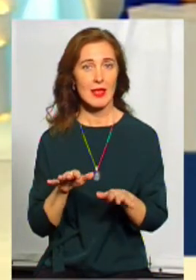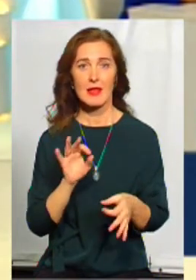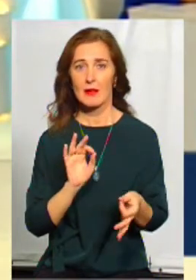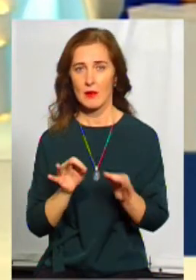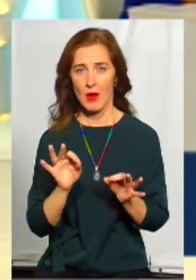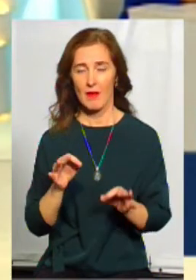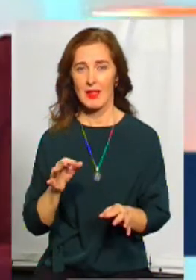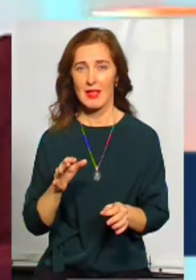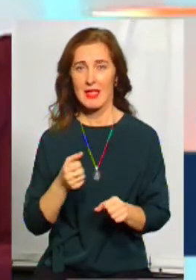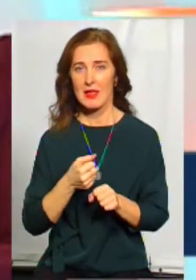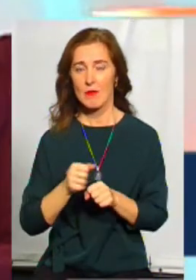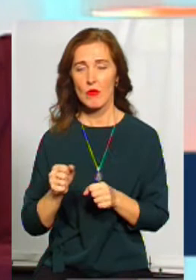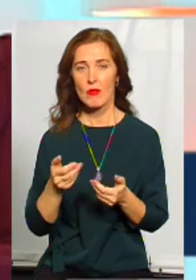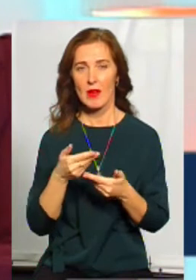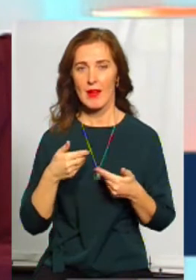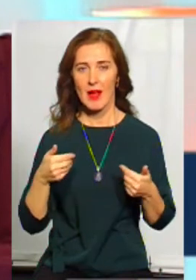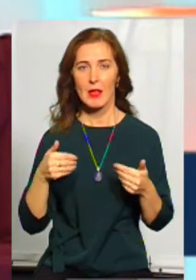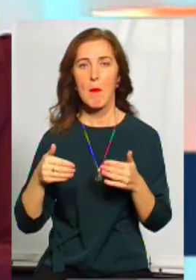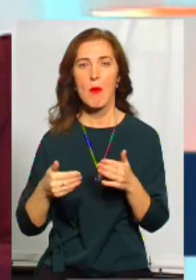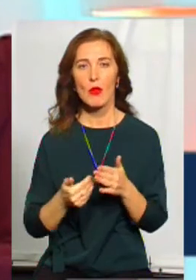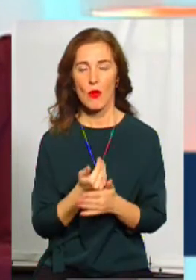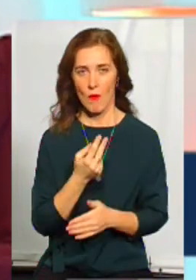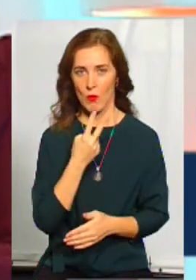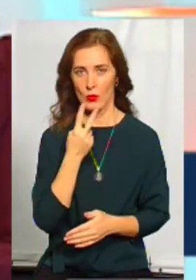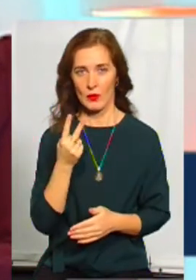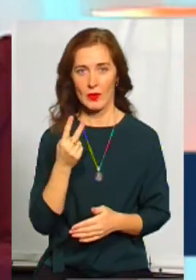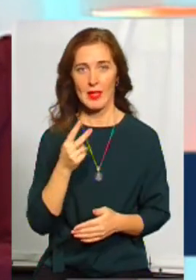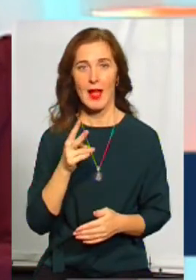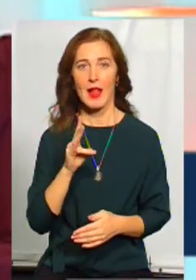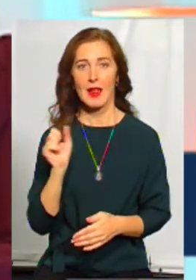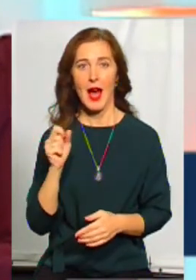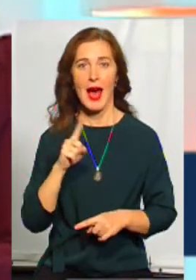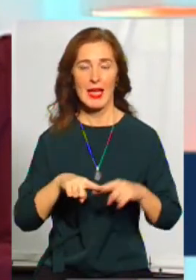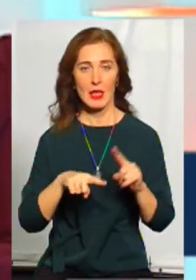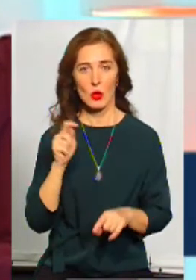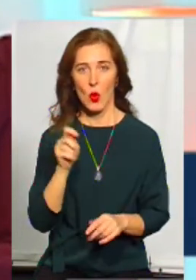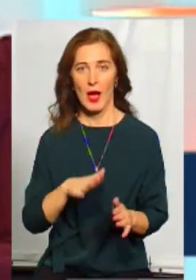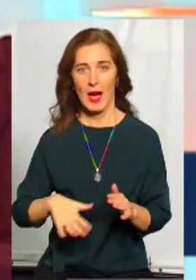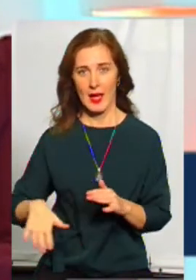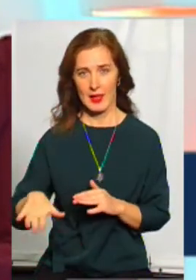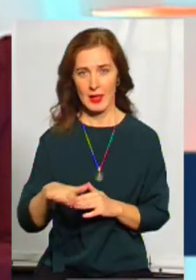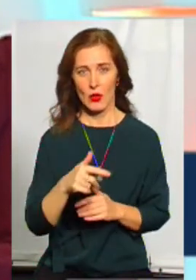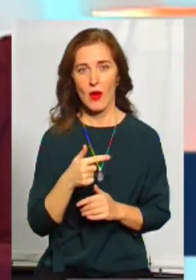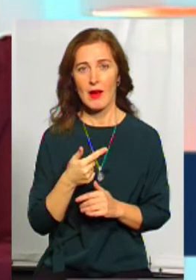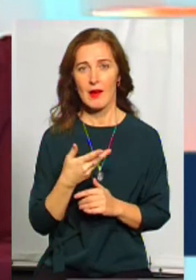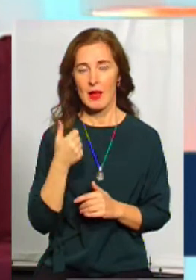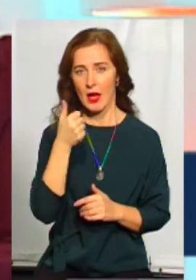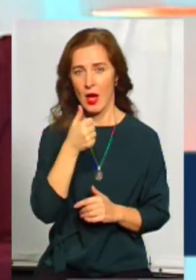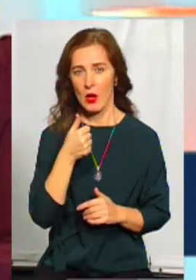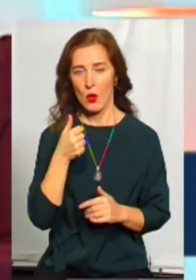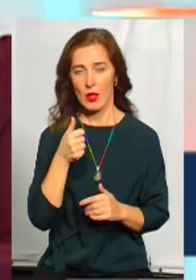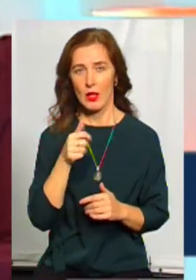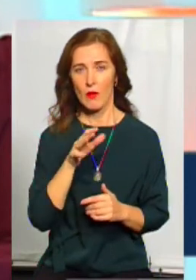змусило нас всіх по-новому подивитися на рідну країну, на все, що відбувається з нами. Адже, кілька років перед тим була